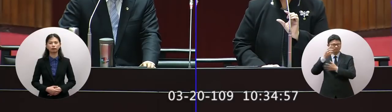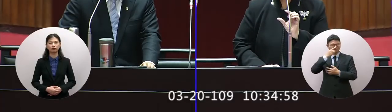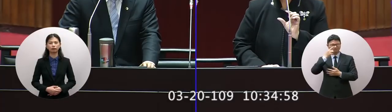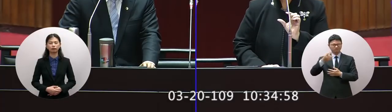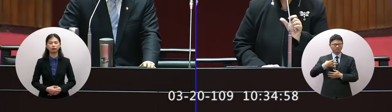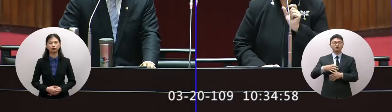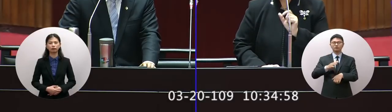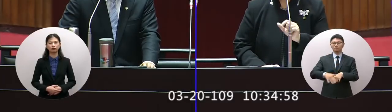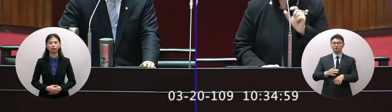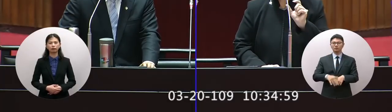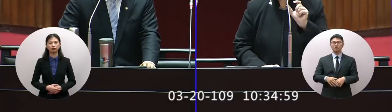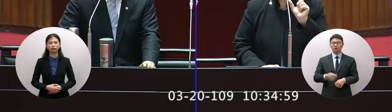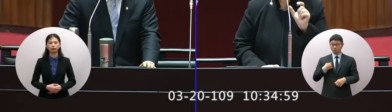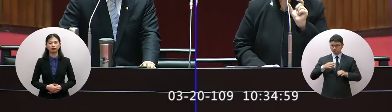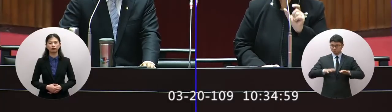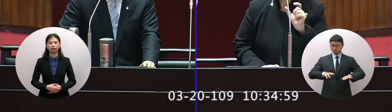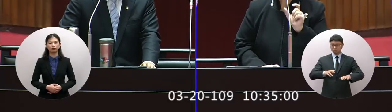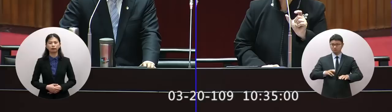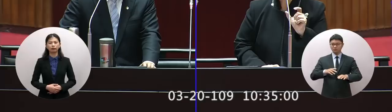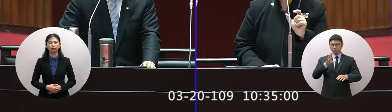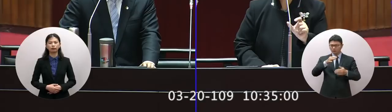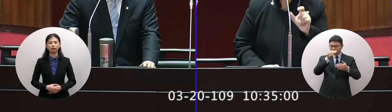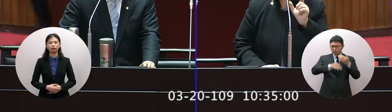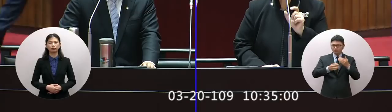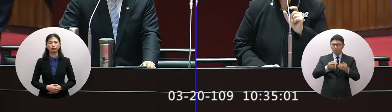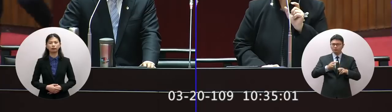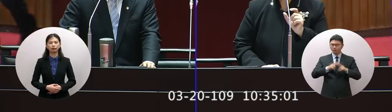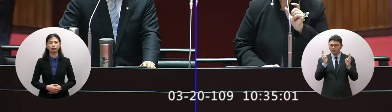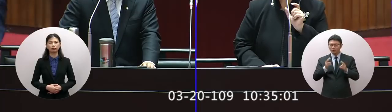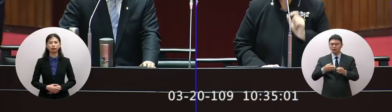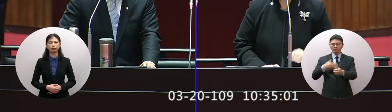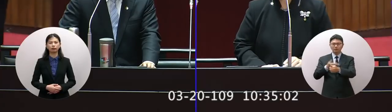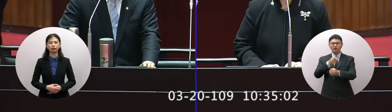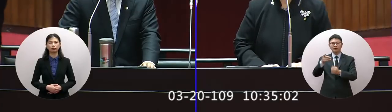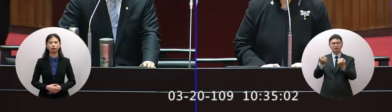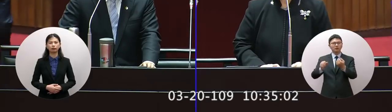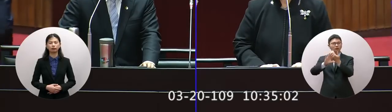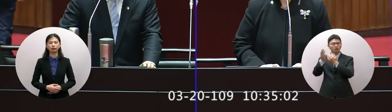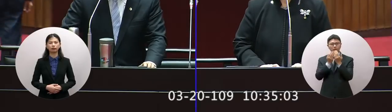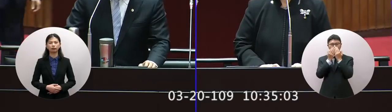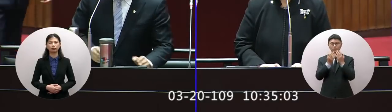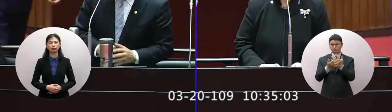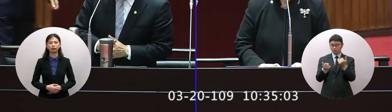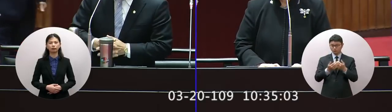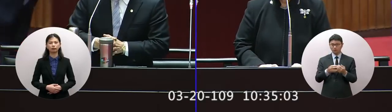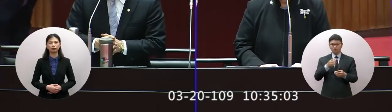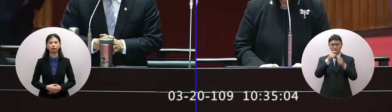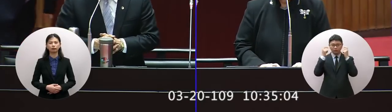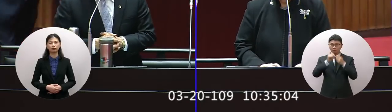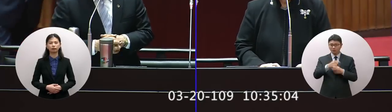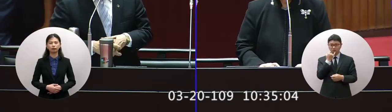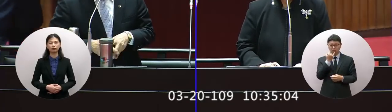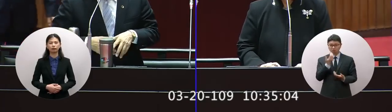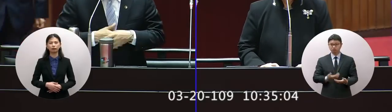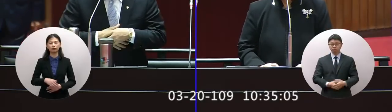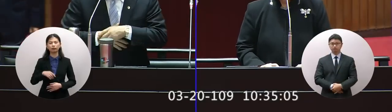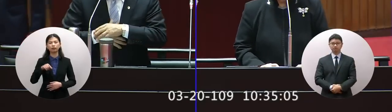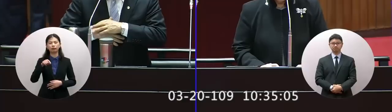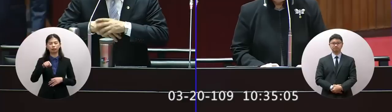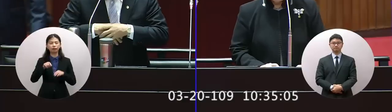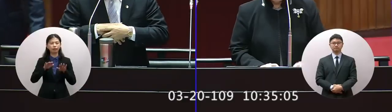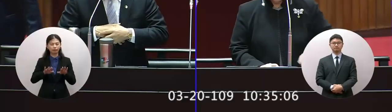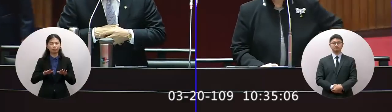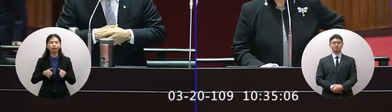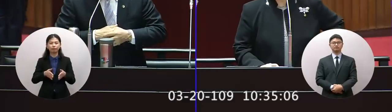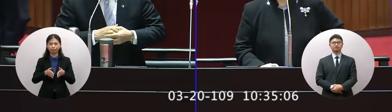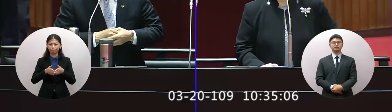開放或是有條件的開放讓孩子可以拿到口罩這時候我們特別要